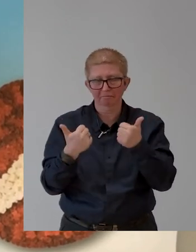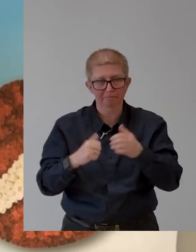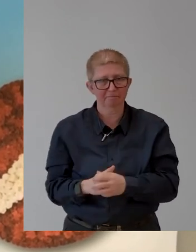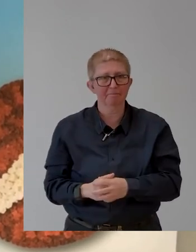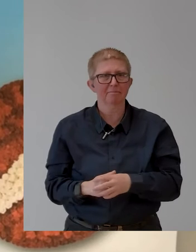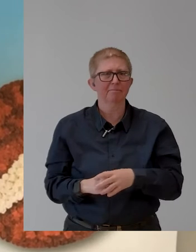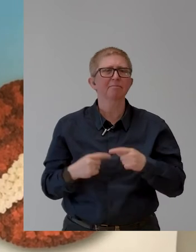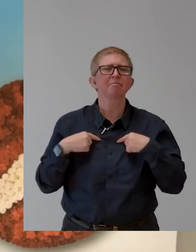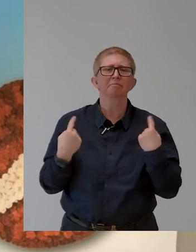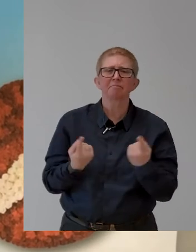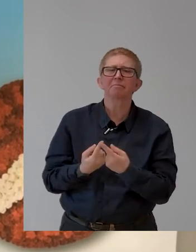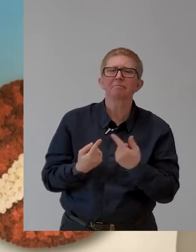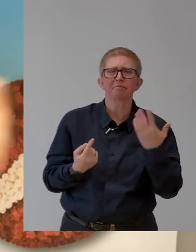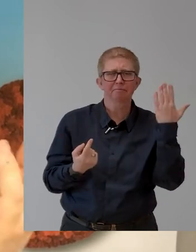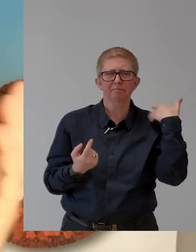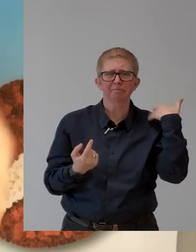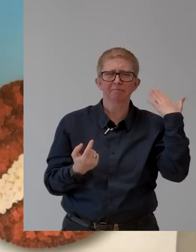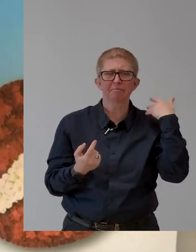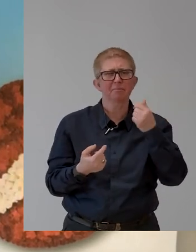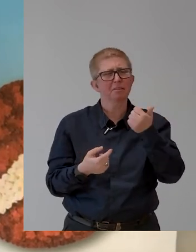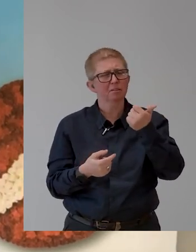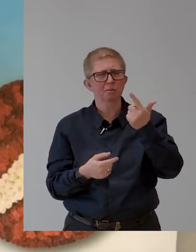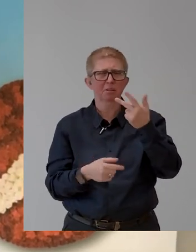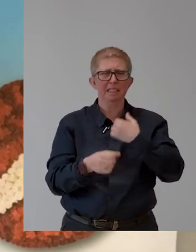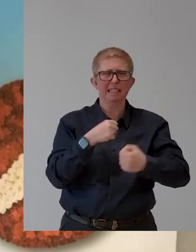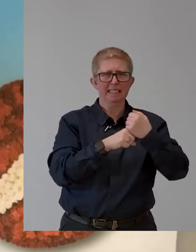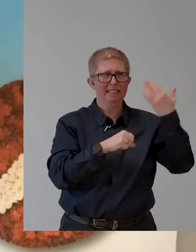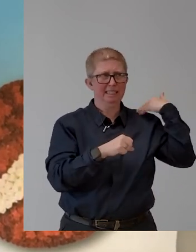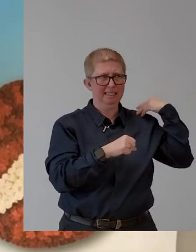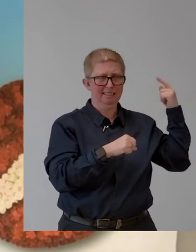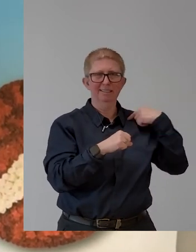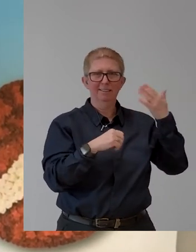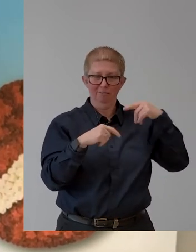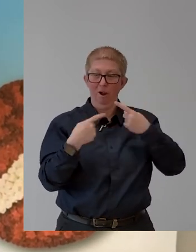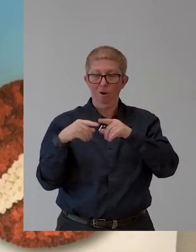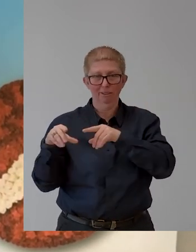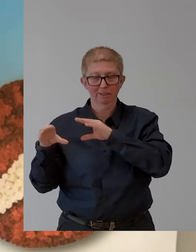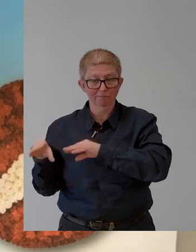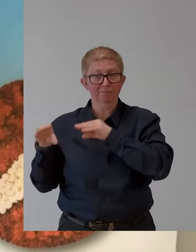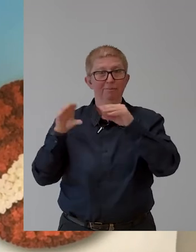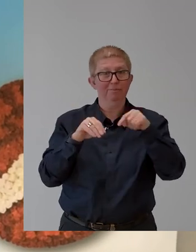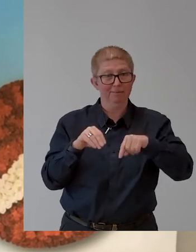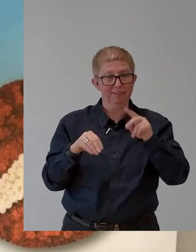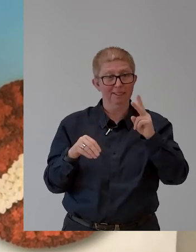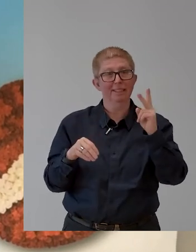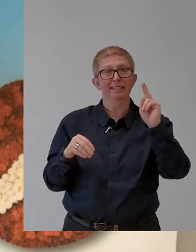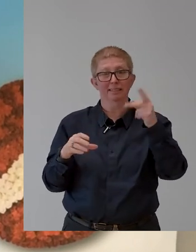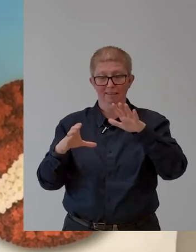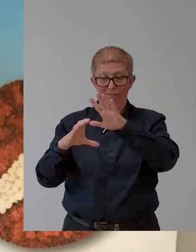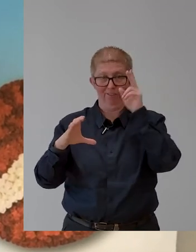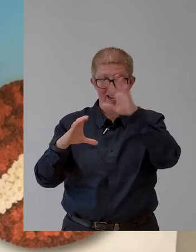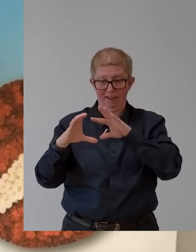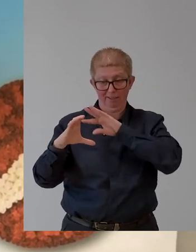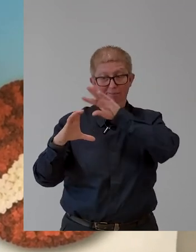our new headquarter, it was roughly three years ago. And all these factors helped us to